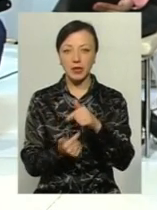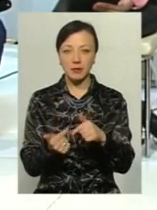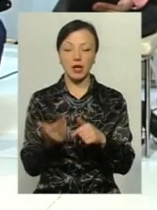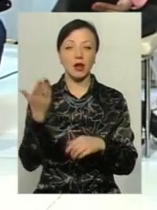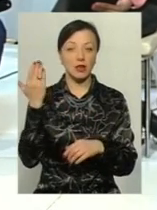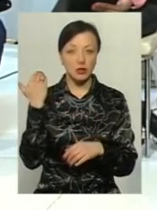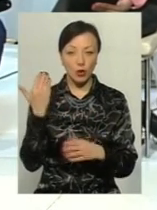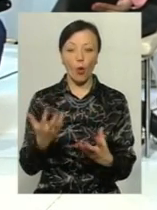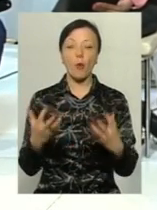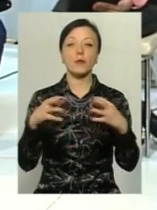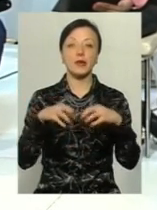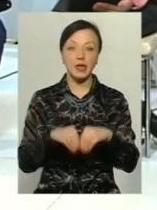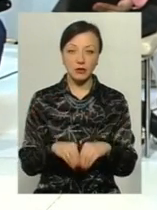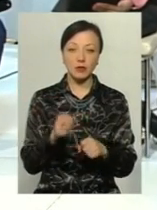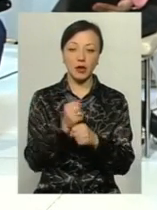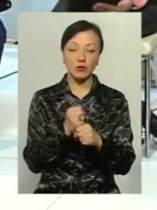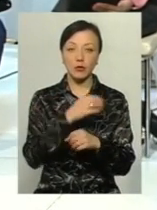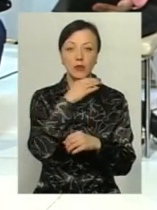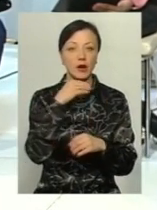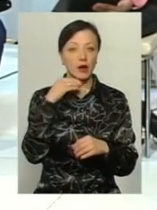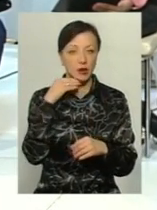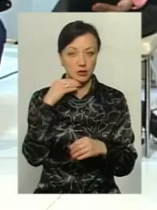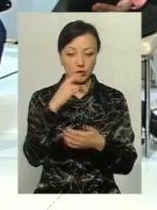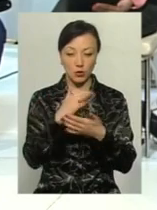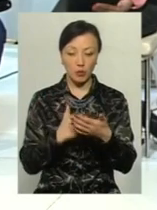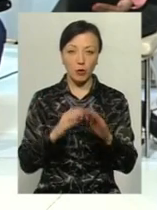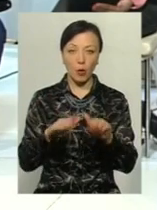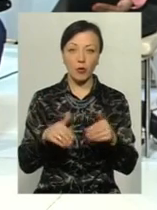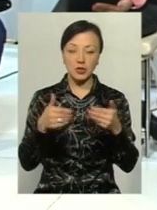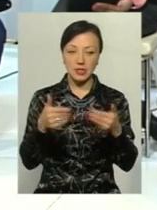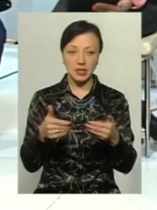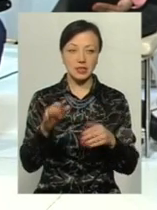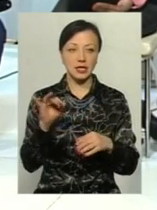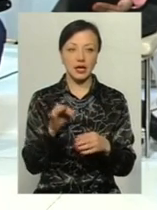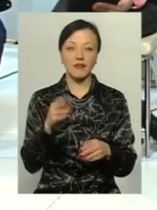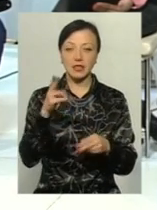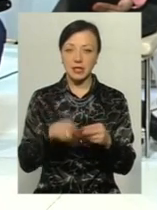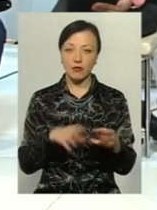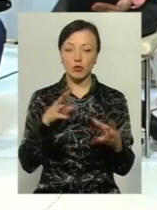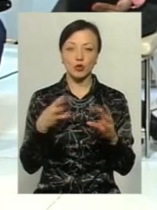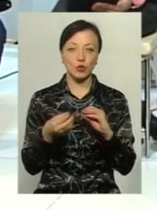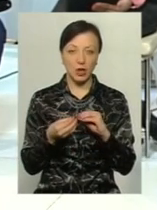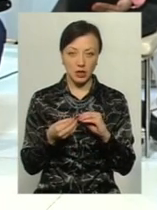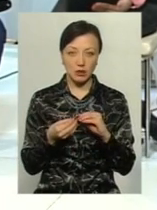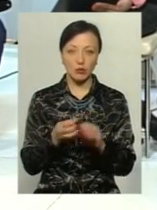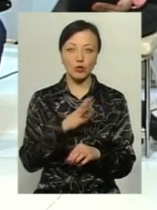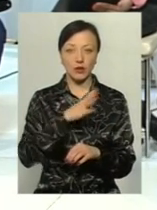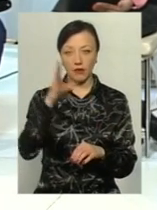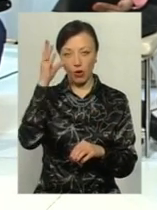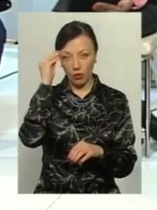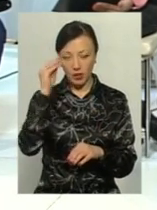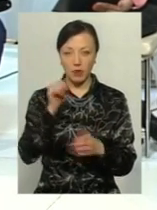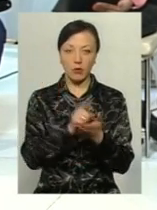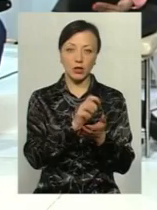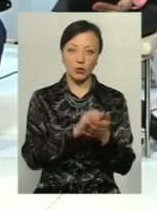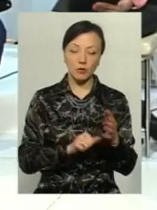свого часу об'єднувалися, напрацьовували чимало пропозицій, які в кінцевому результаті були враховані і в